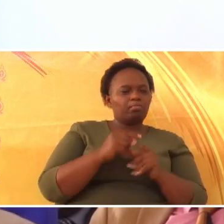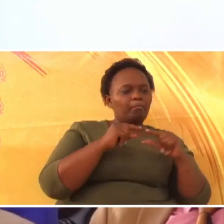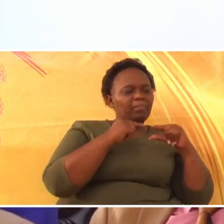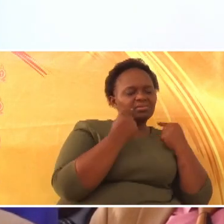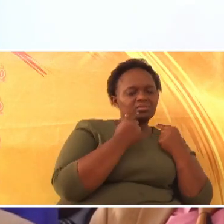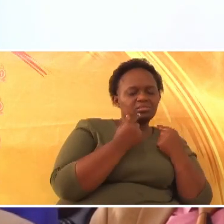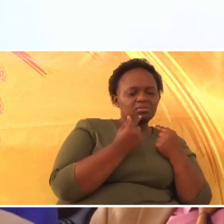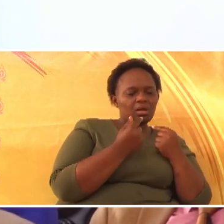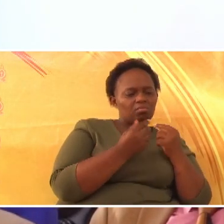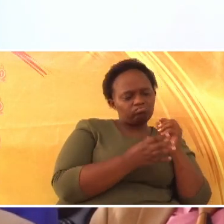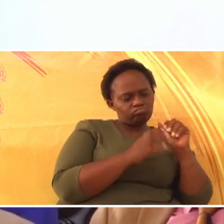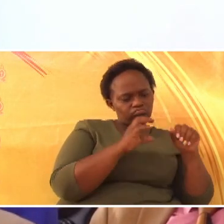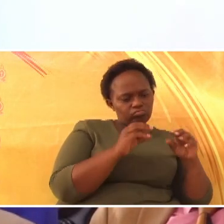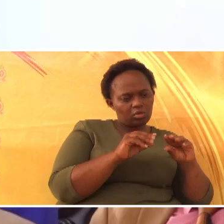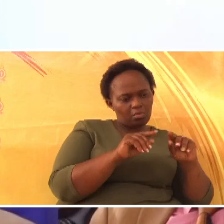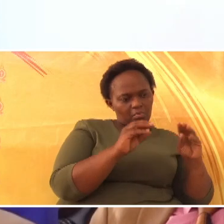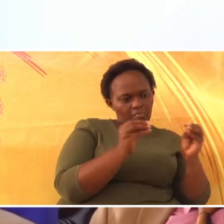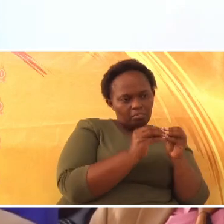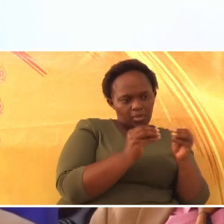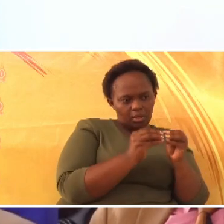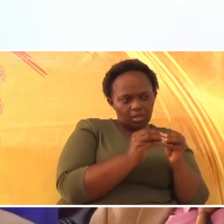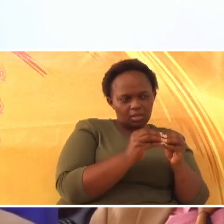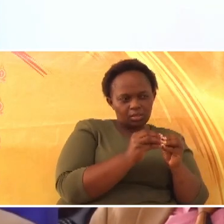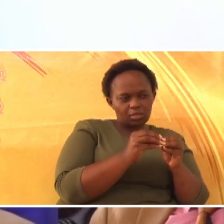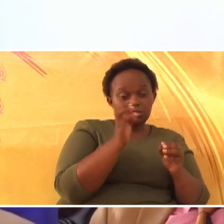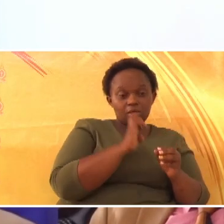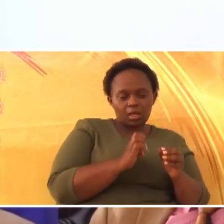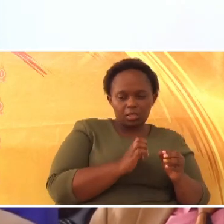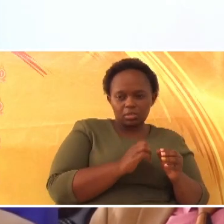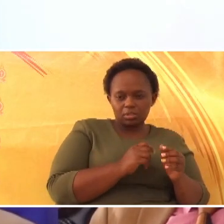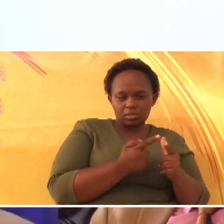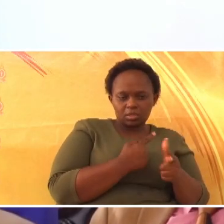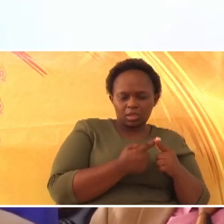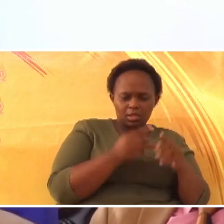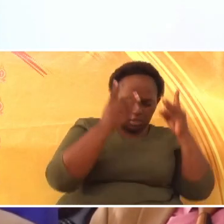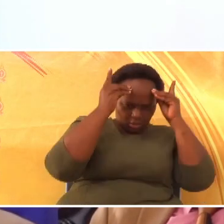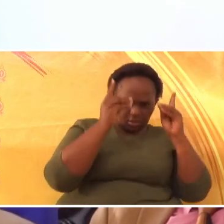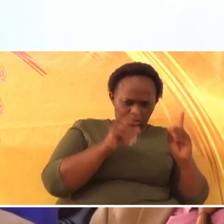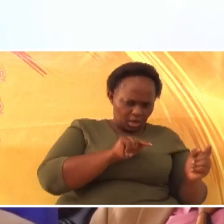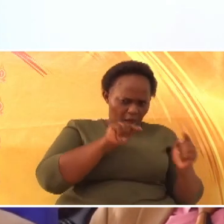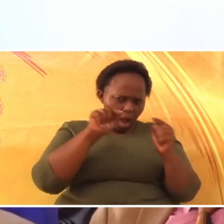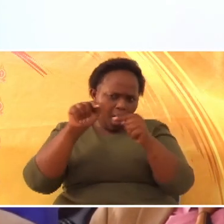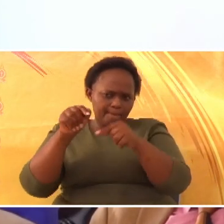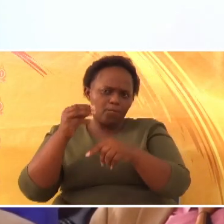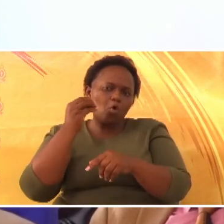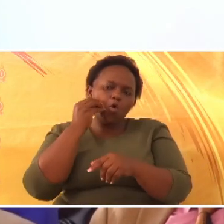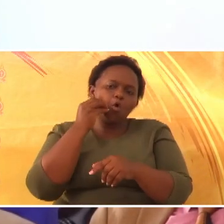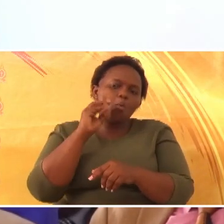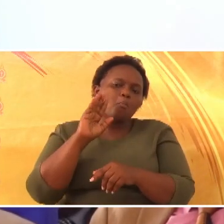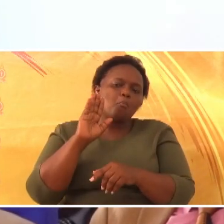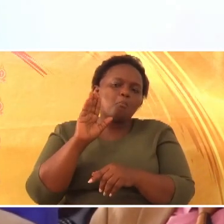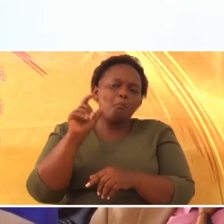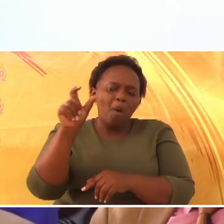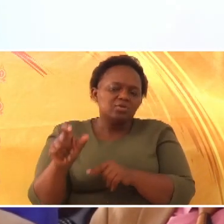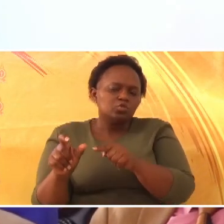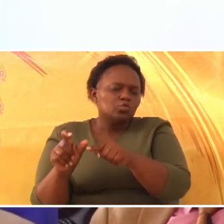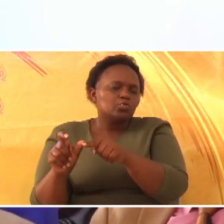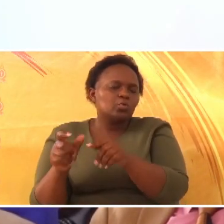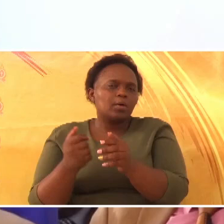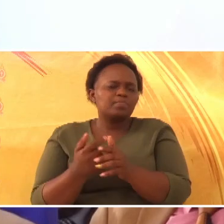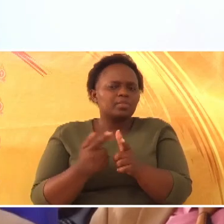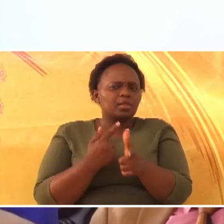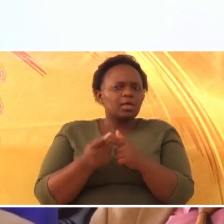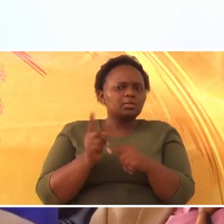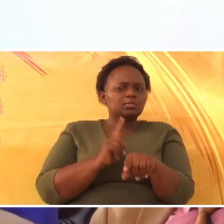haka wambia sasa tuende, tukaone huyu, muyu mzee kwa sababu haaji kanisani. Na walipo kwenda,